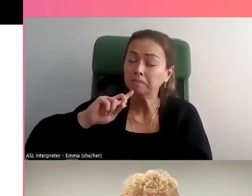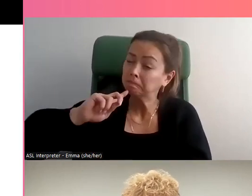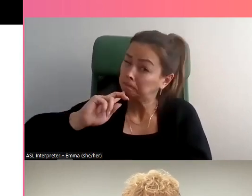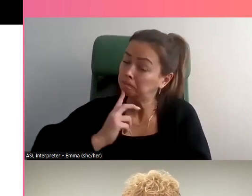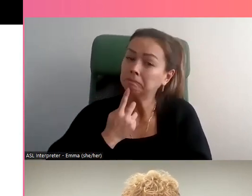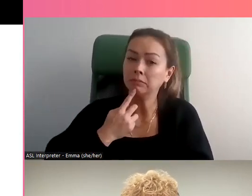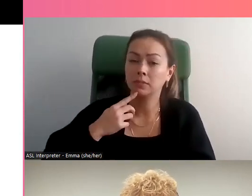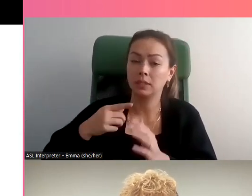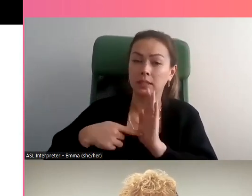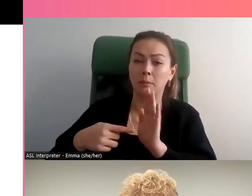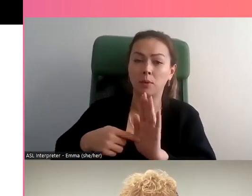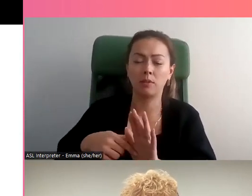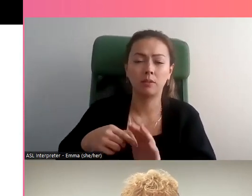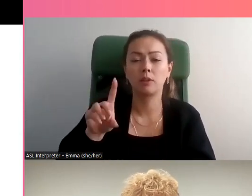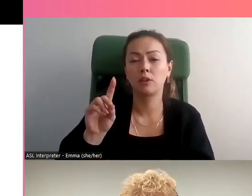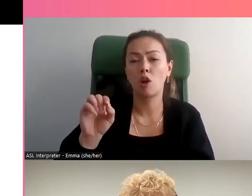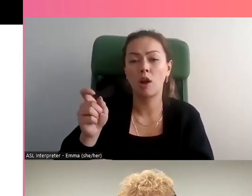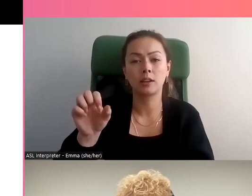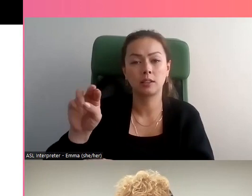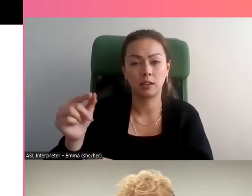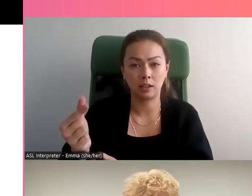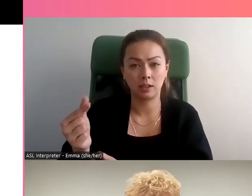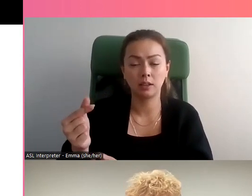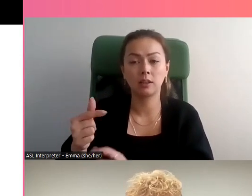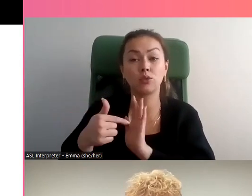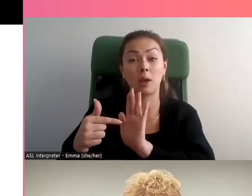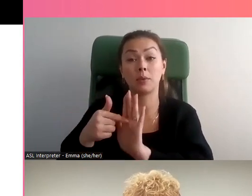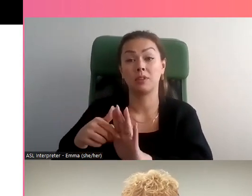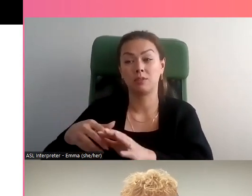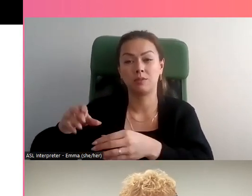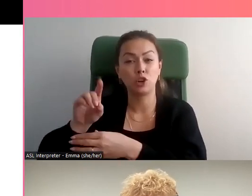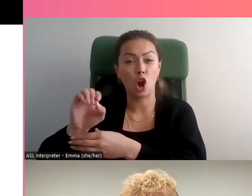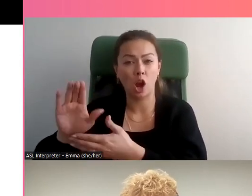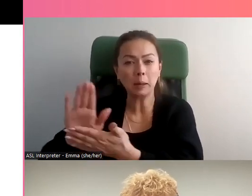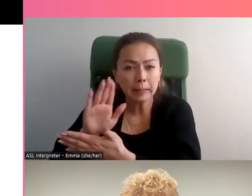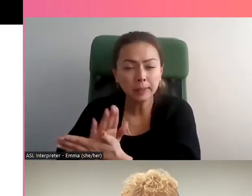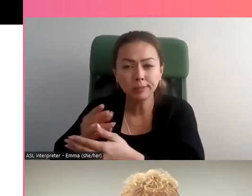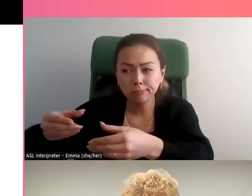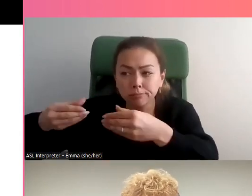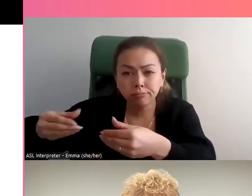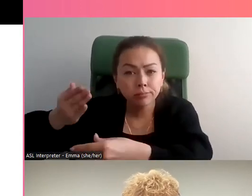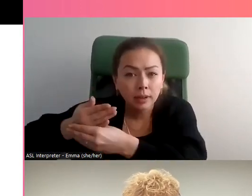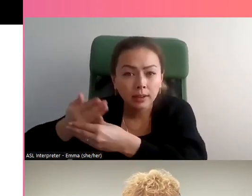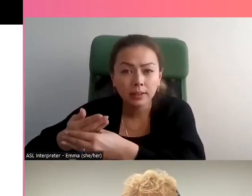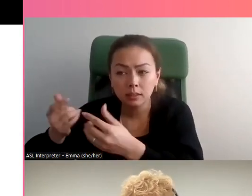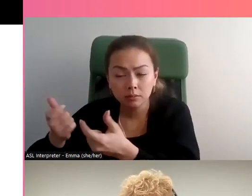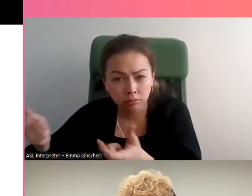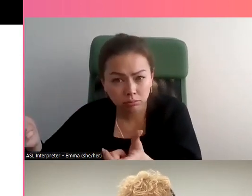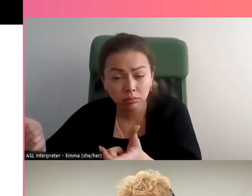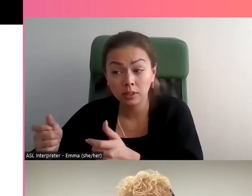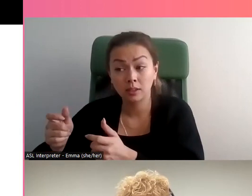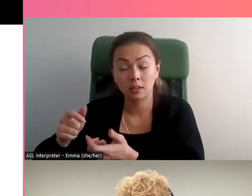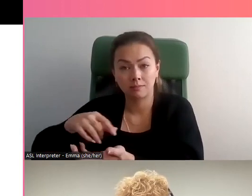extrêmes qui s'appellent le « Doxing », c'est-à-dire le partage de documents, à savoir la